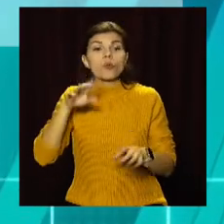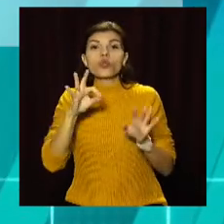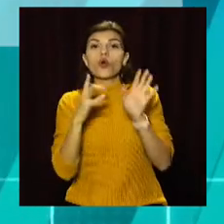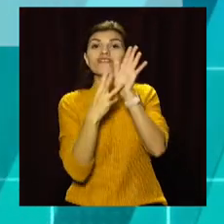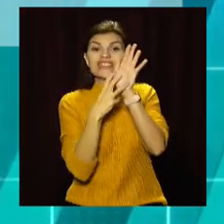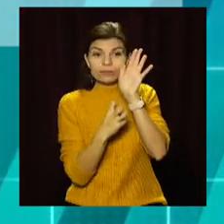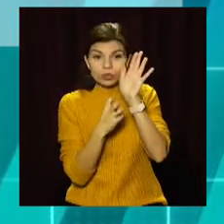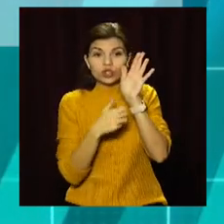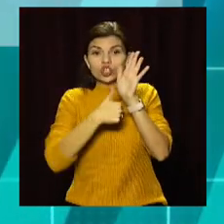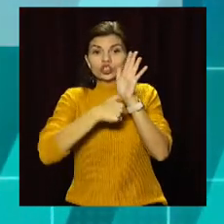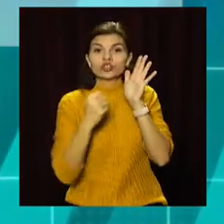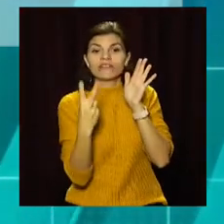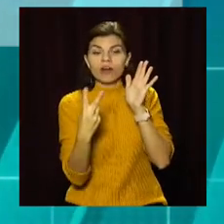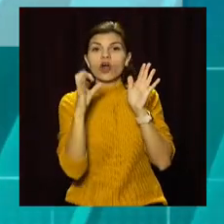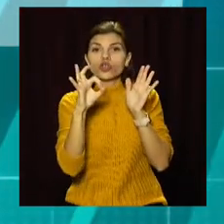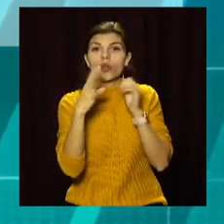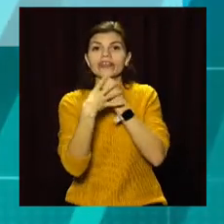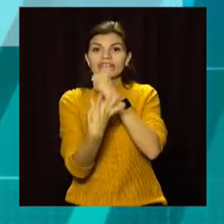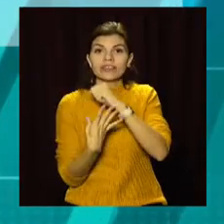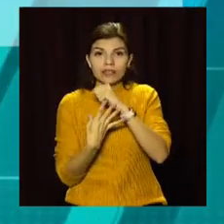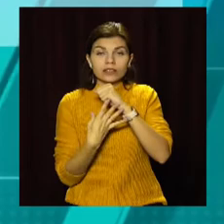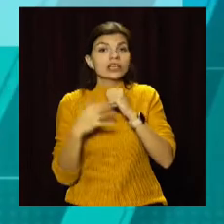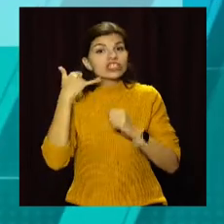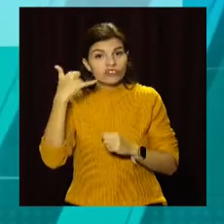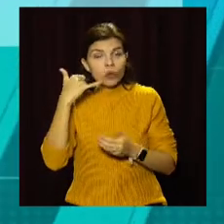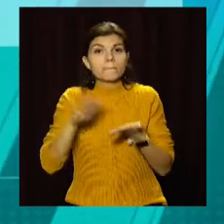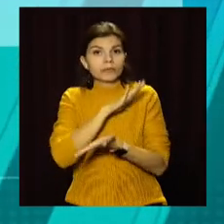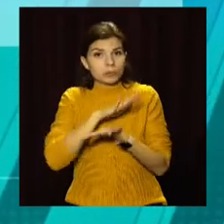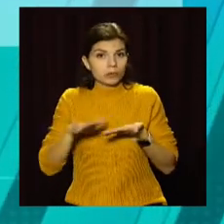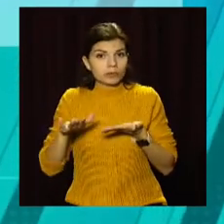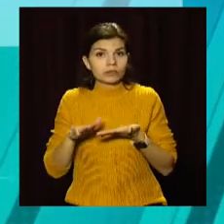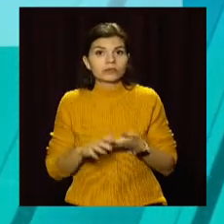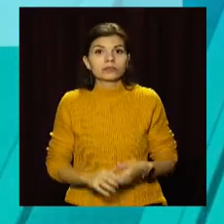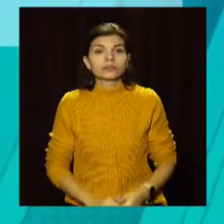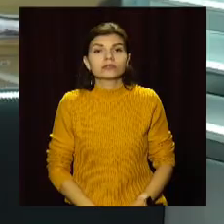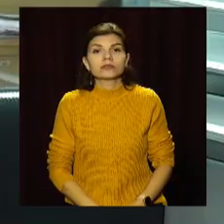0800 602 019. Дзвінки безкоштовні.